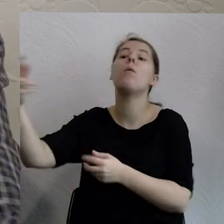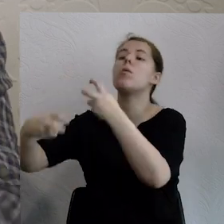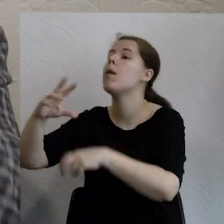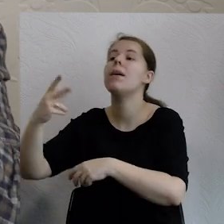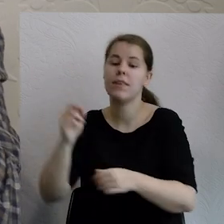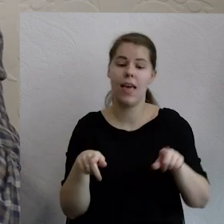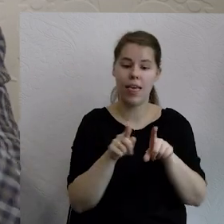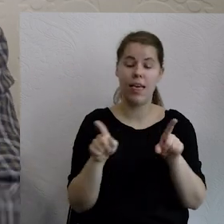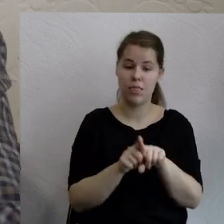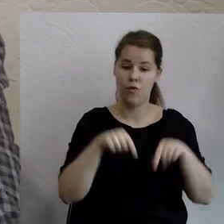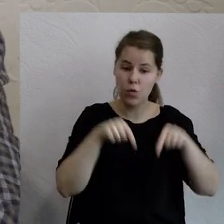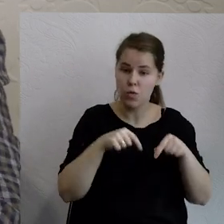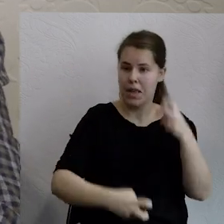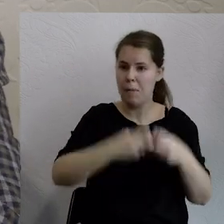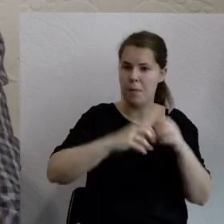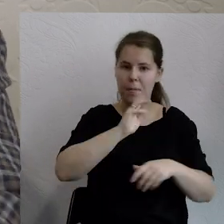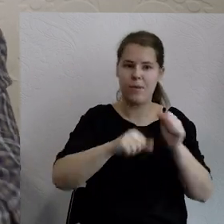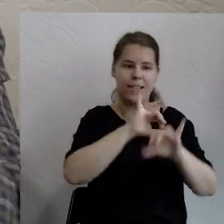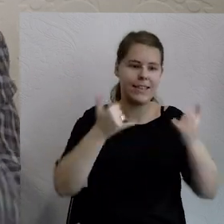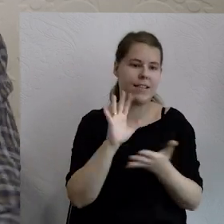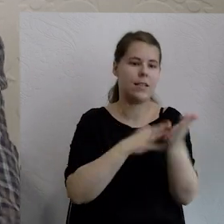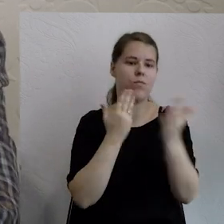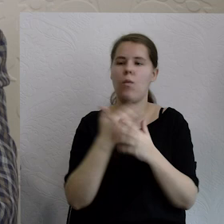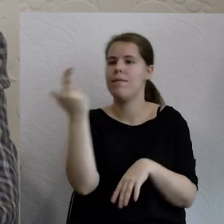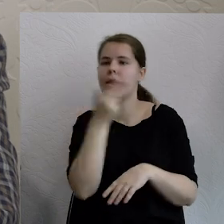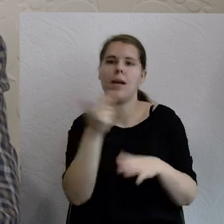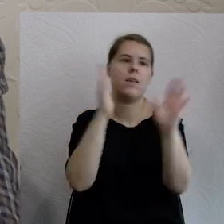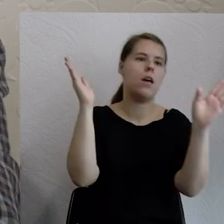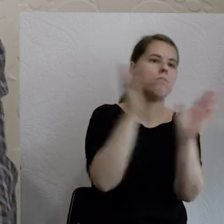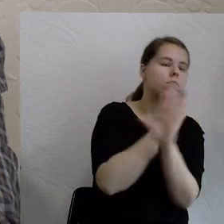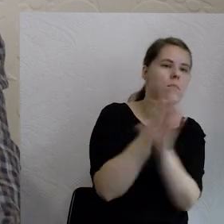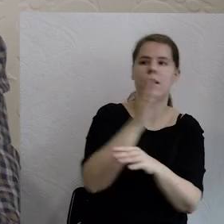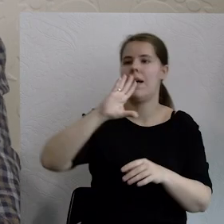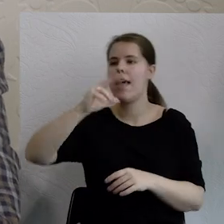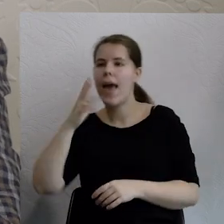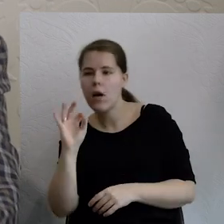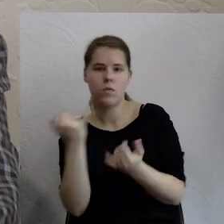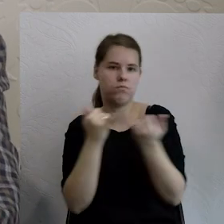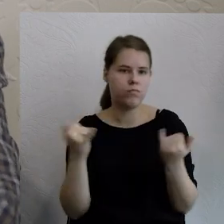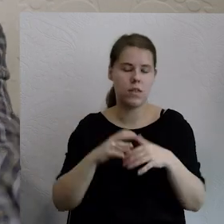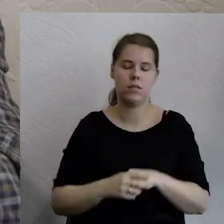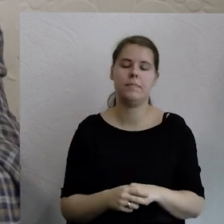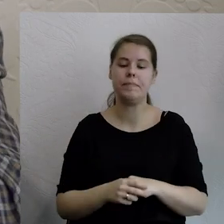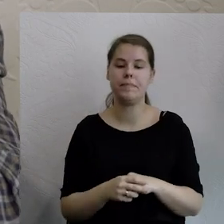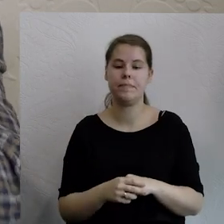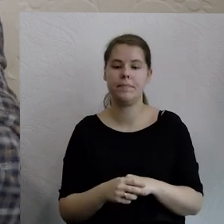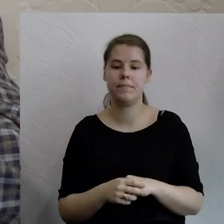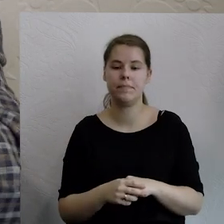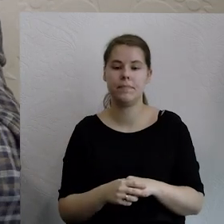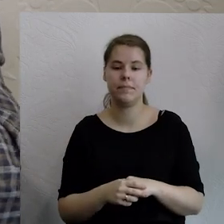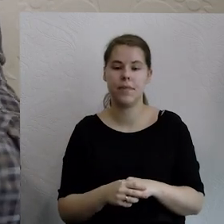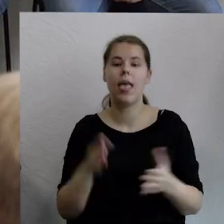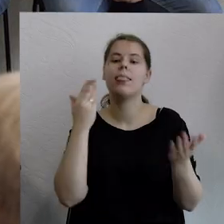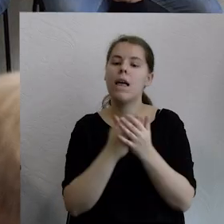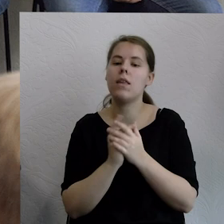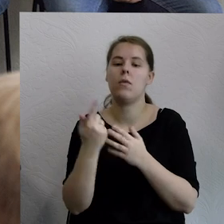się z ekologią dzieje, klimatem i tak dalej. Więc to będzie właśnie taki świat ekscentryczny